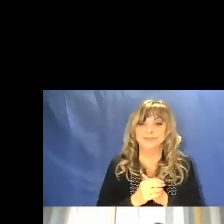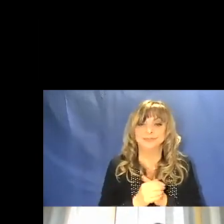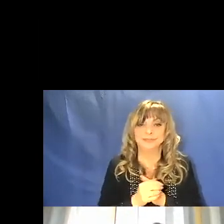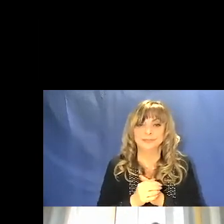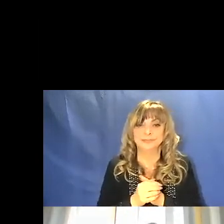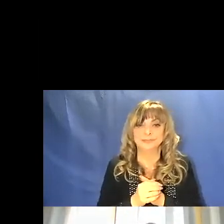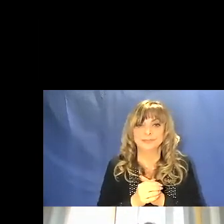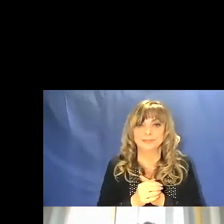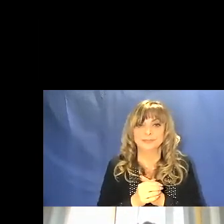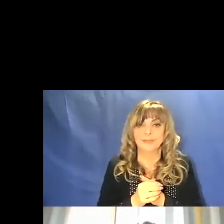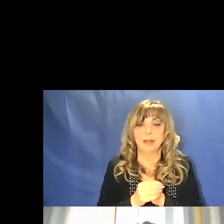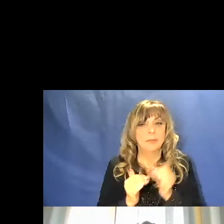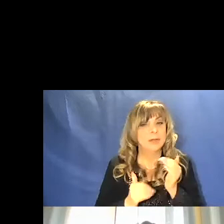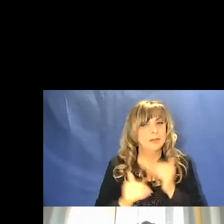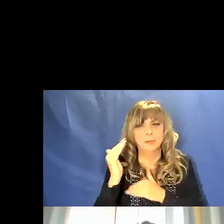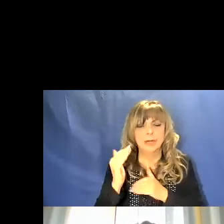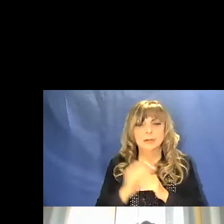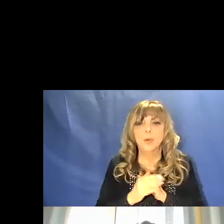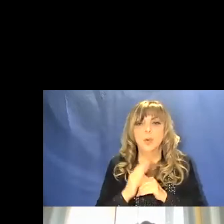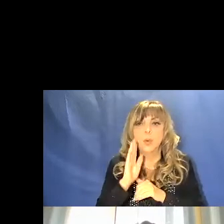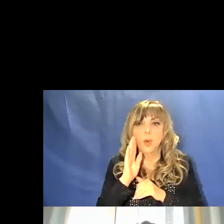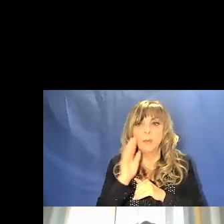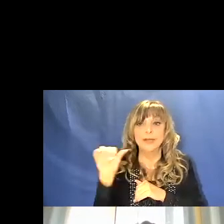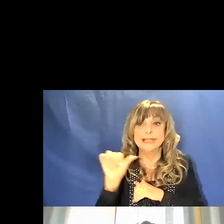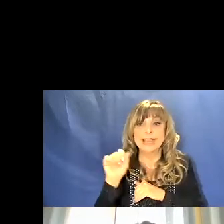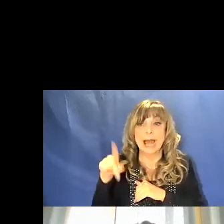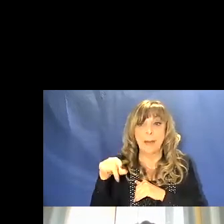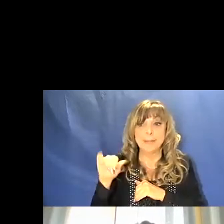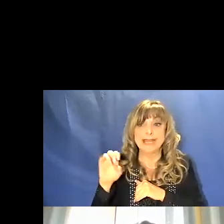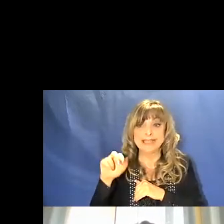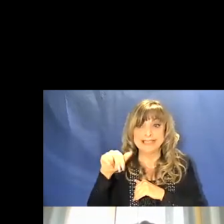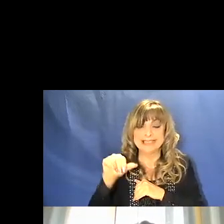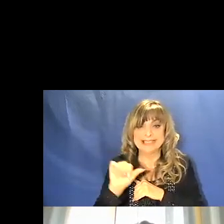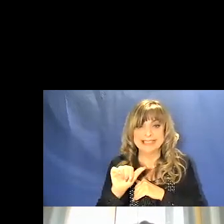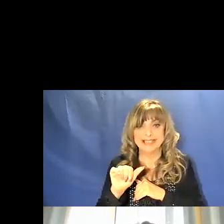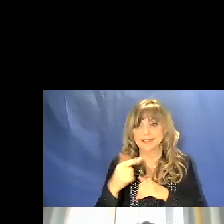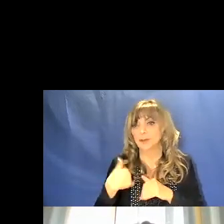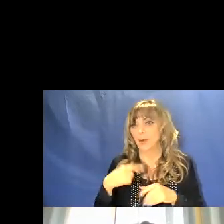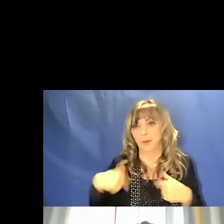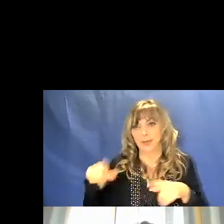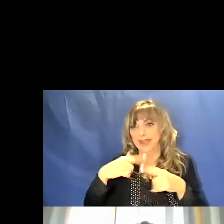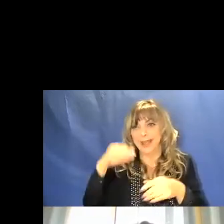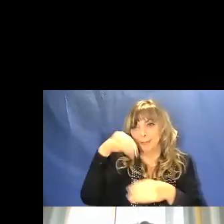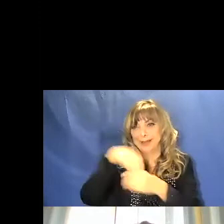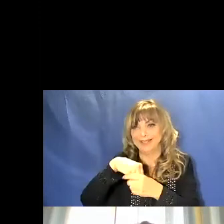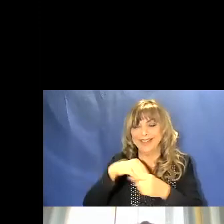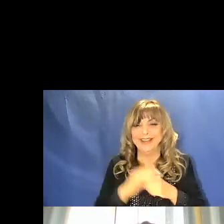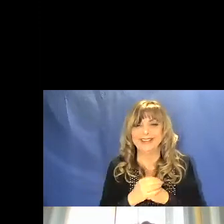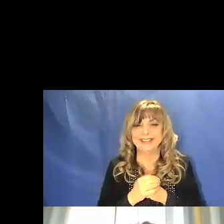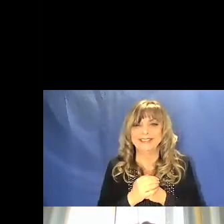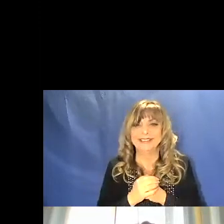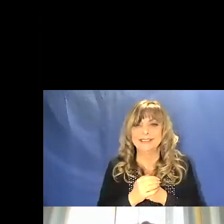Ma è soprattutto Homo sapiens la specie alla quale noi apparteniamo che